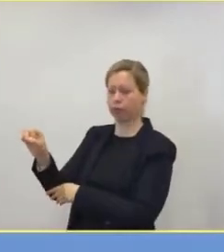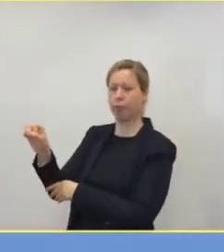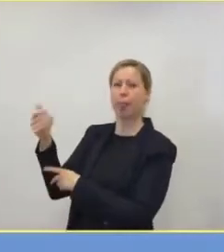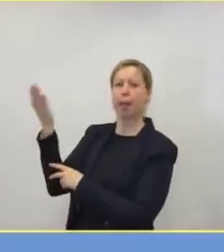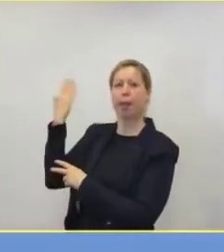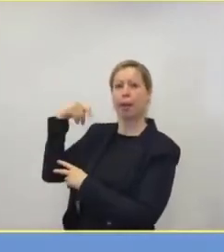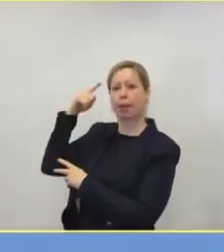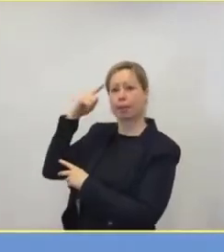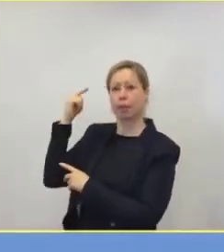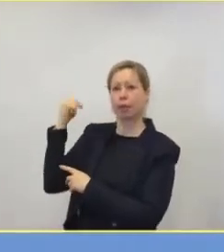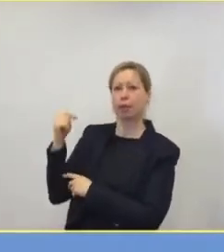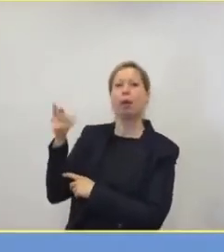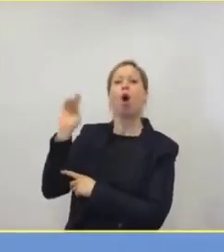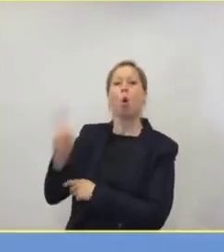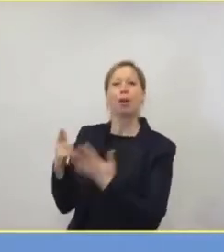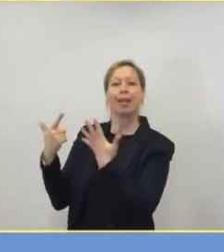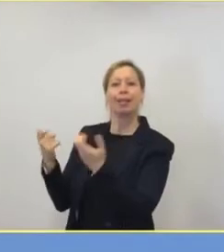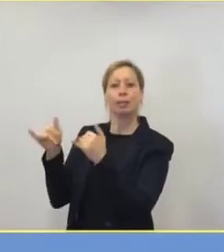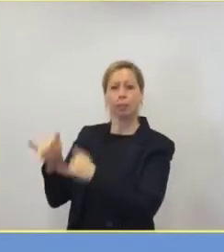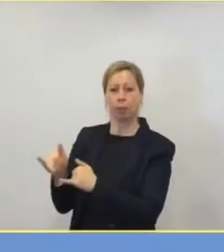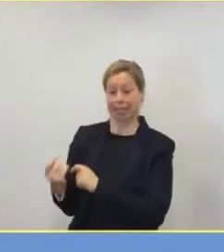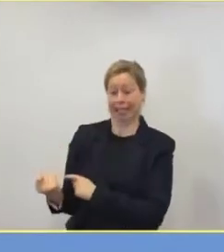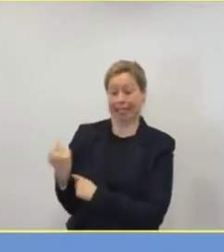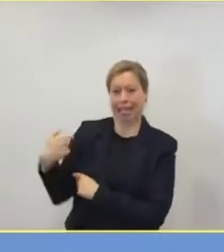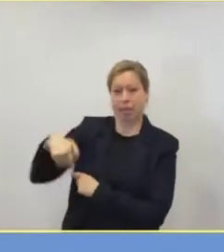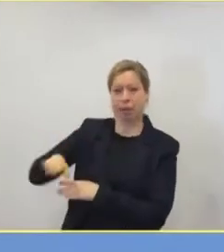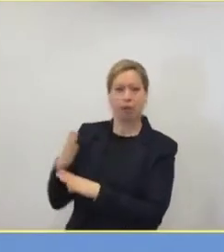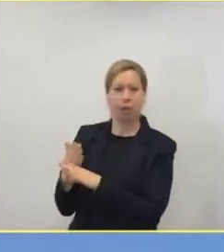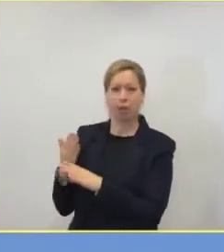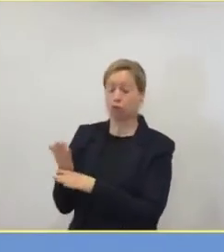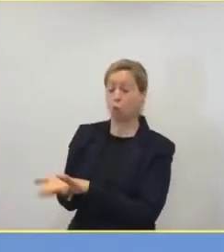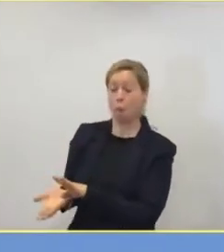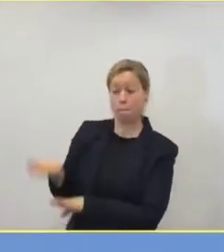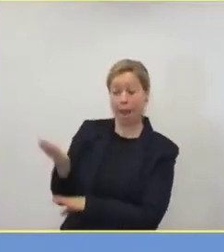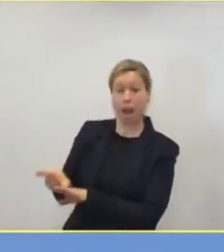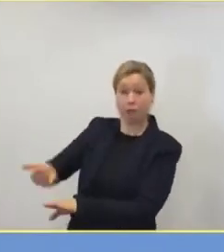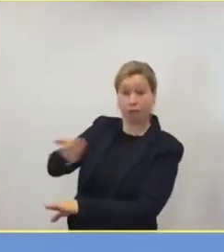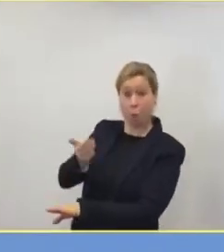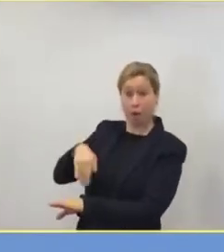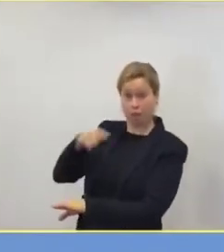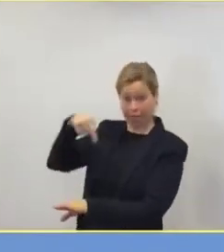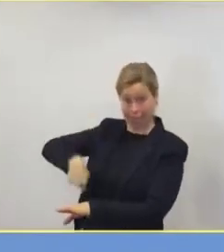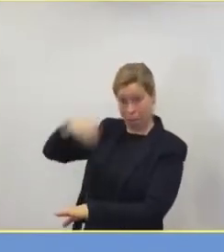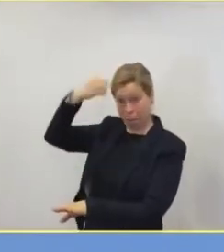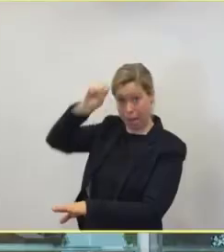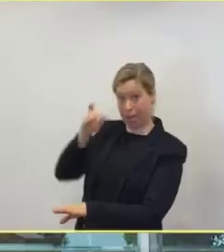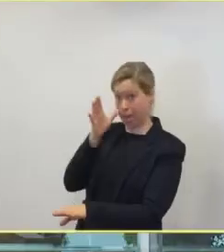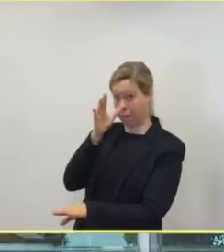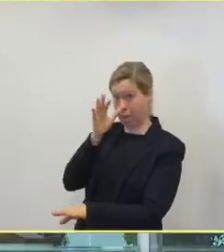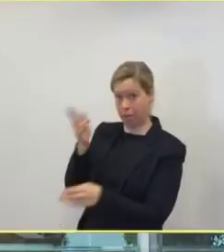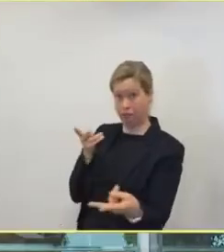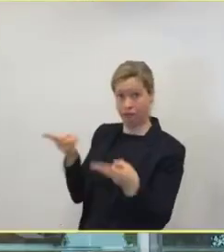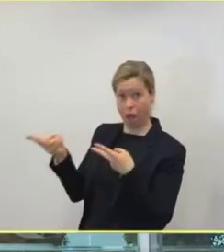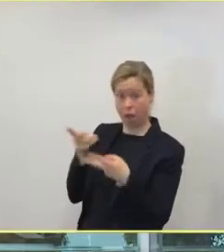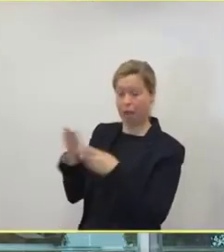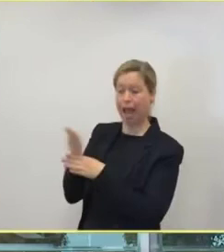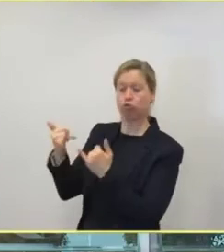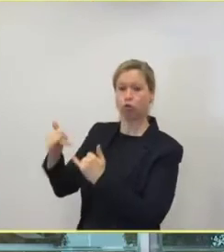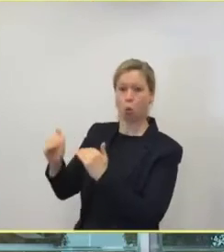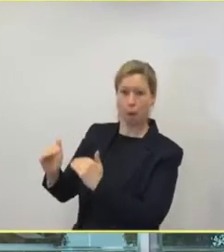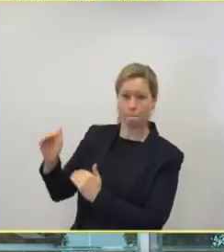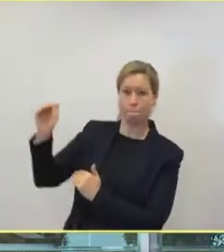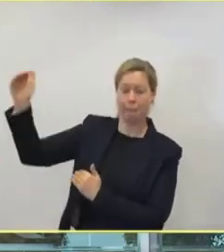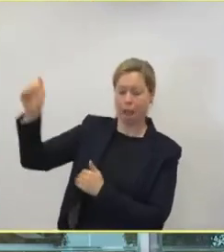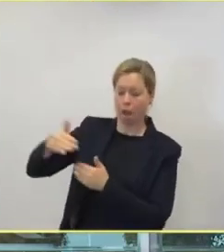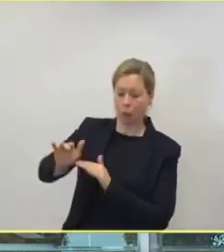gestern, das ist mehr als zu Peak-Zeiten im April in Berlin der Fall war. Das ist eine wichtige Aussage,